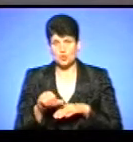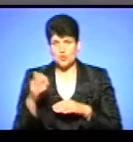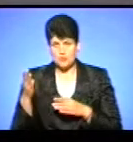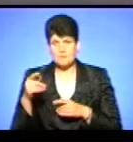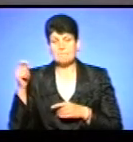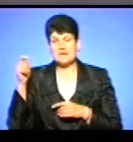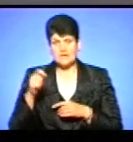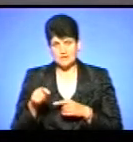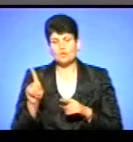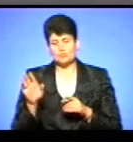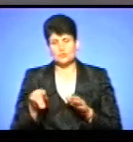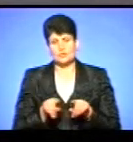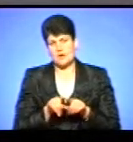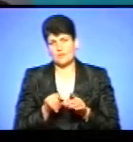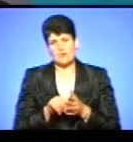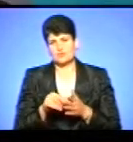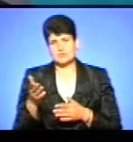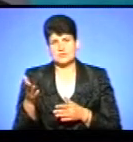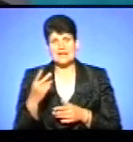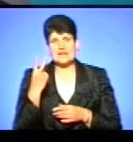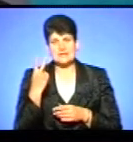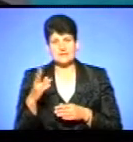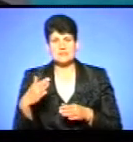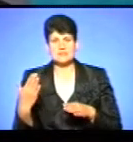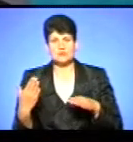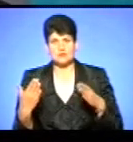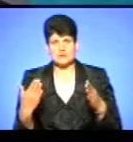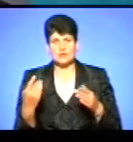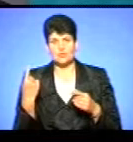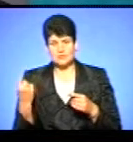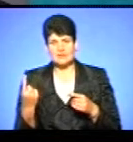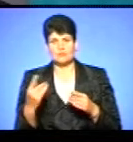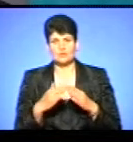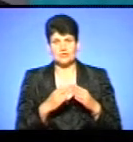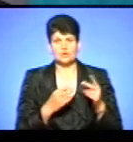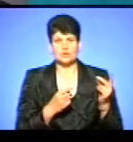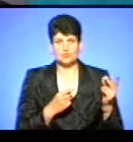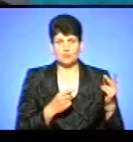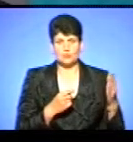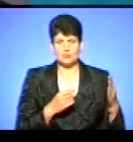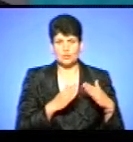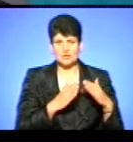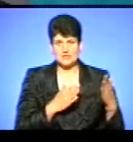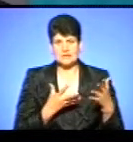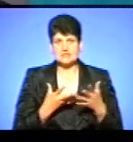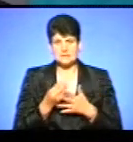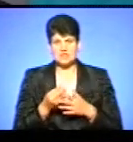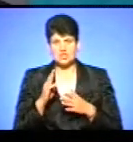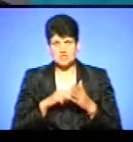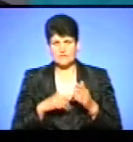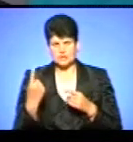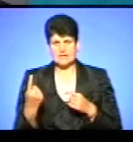його та сама участь буде чекати. Тобто, дві сторони, тобто, і один будинок, і другий сплатять один штраф один на двох?